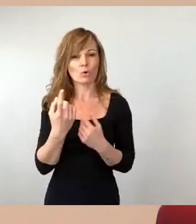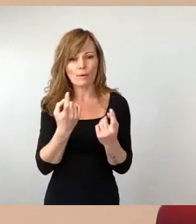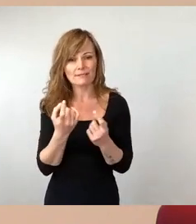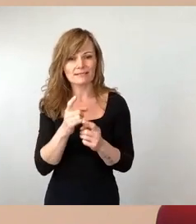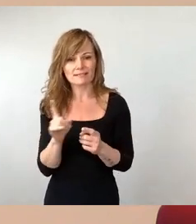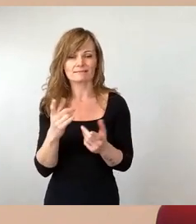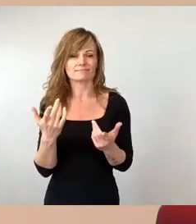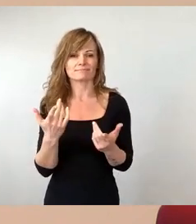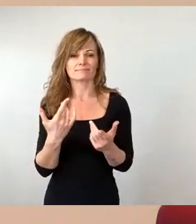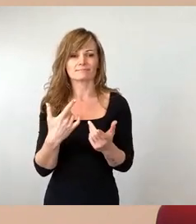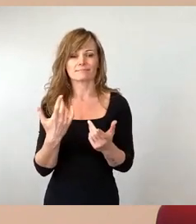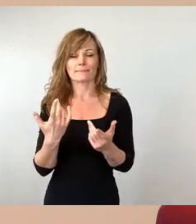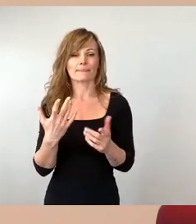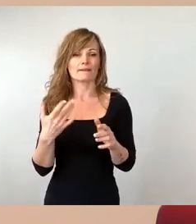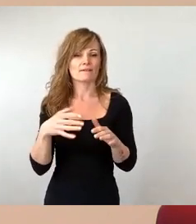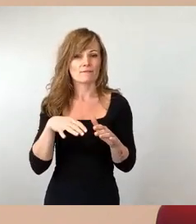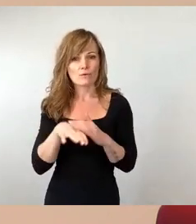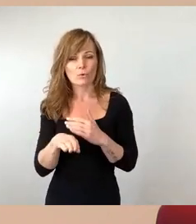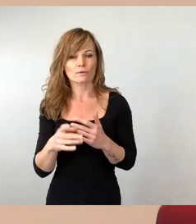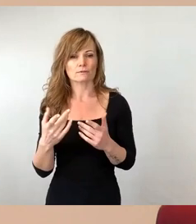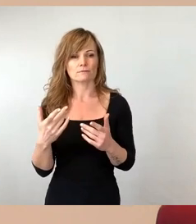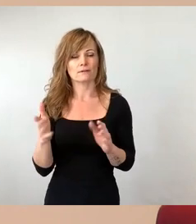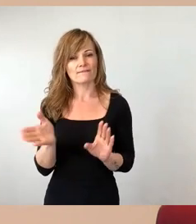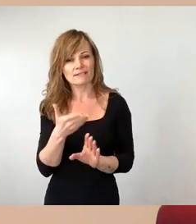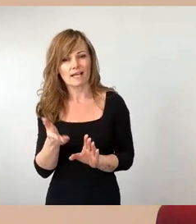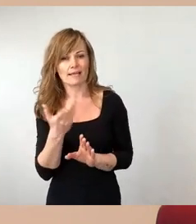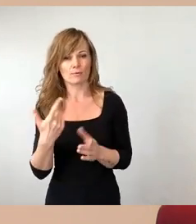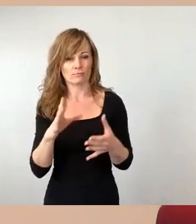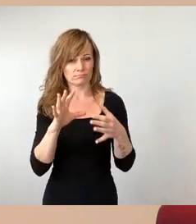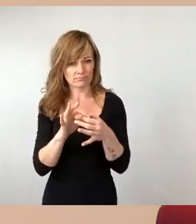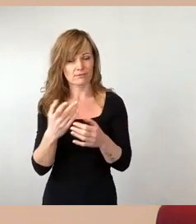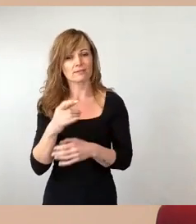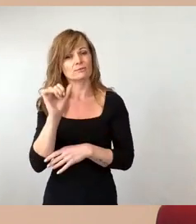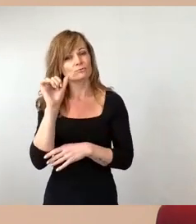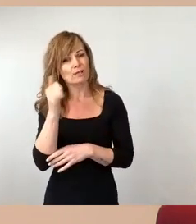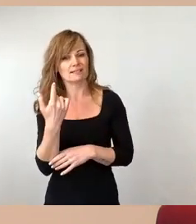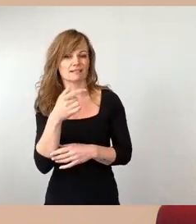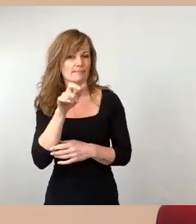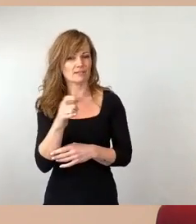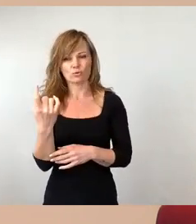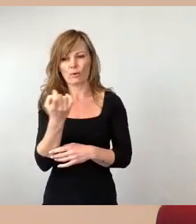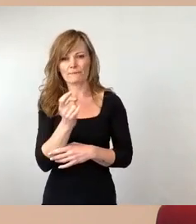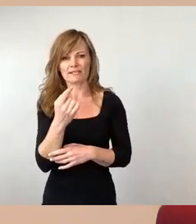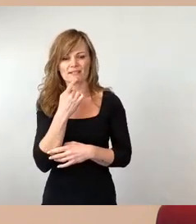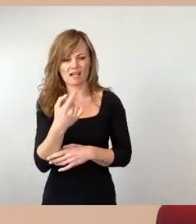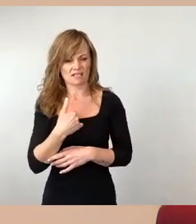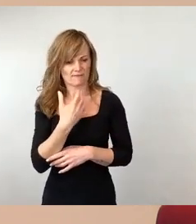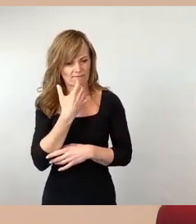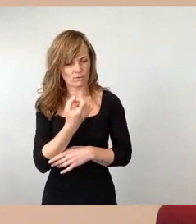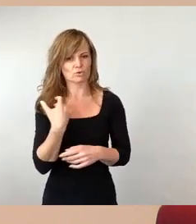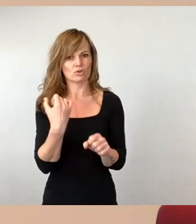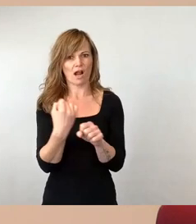Vertreibung gekennzeichnet sind, zuallererst mit dem Motiv, ich möchte arbeiten auf